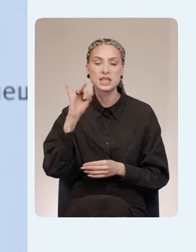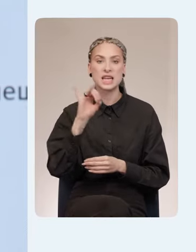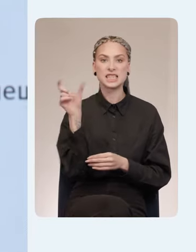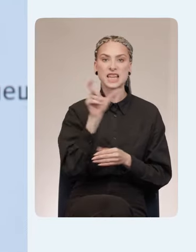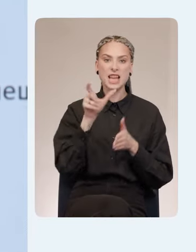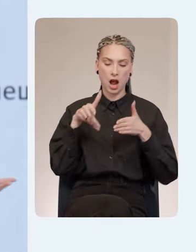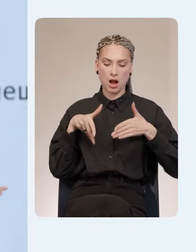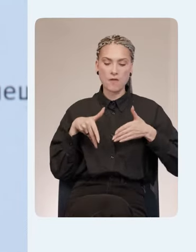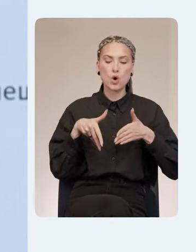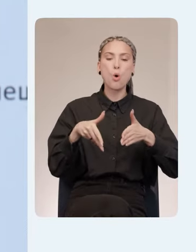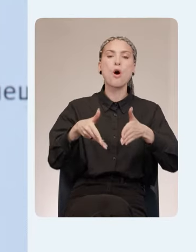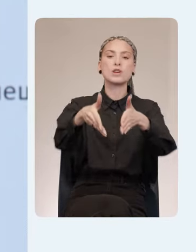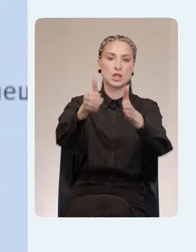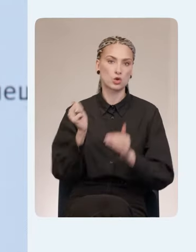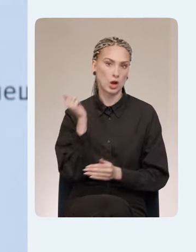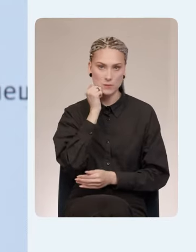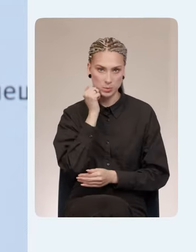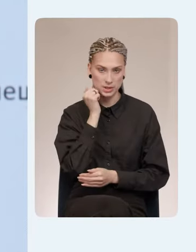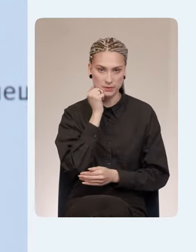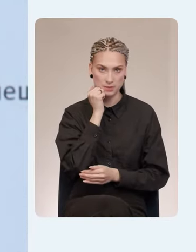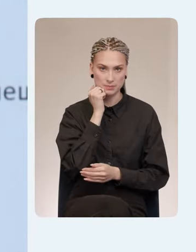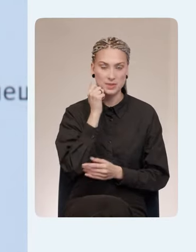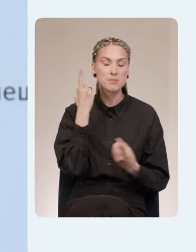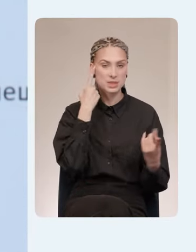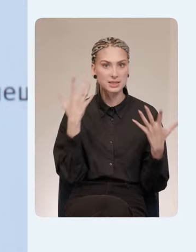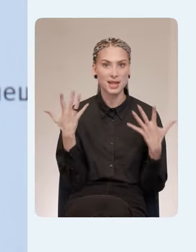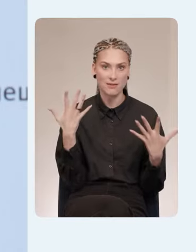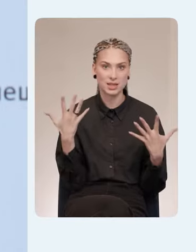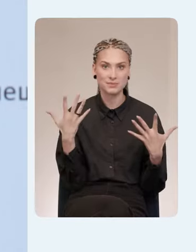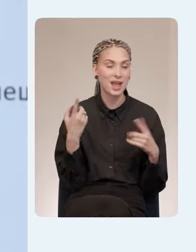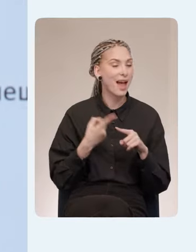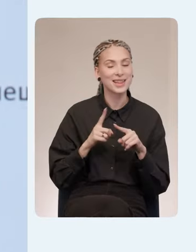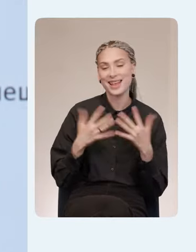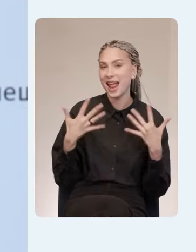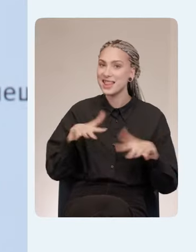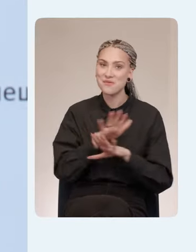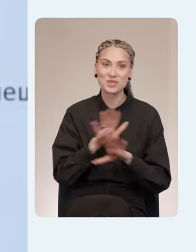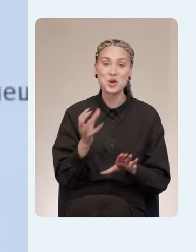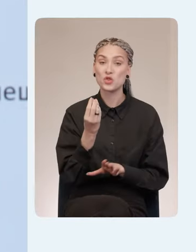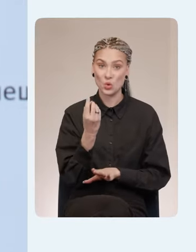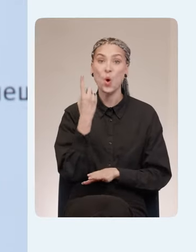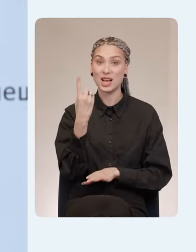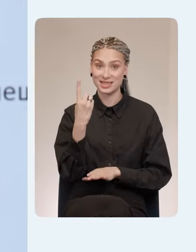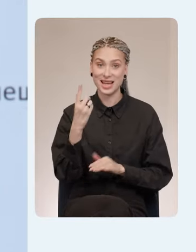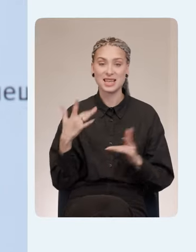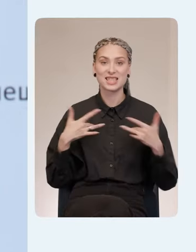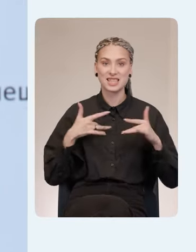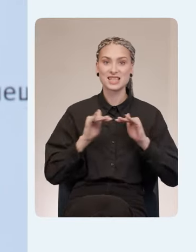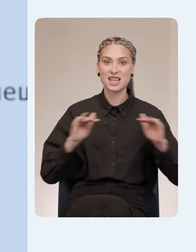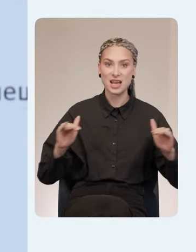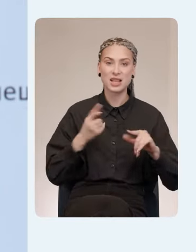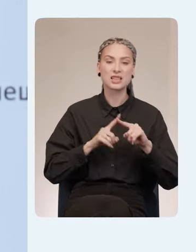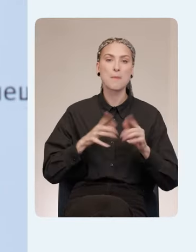дорожка в Москве. И представляете, это еще не все. Еще одна фактически сцена — это большой